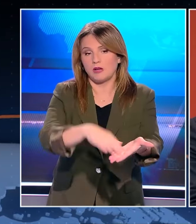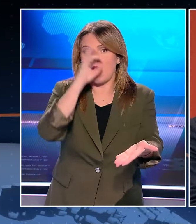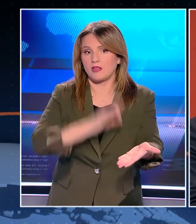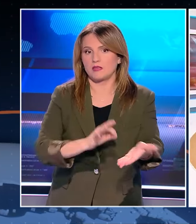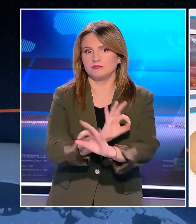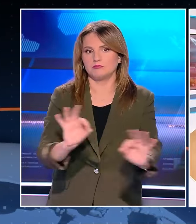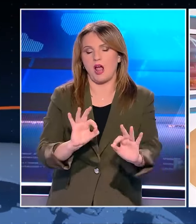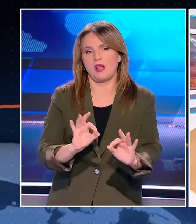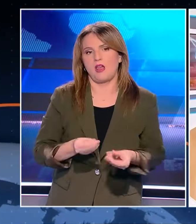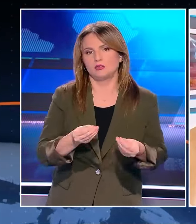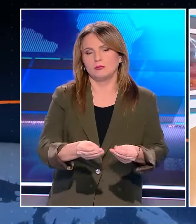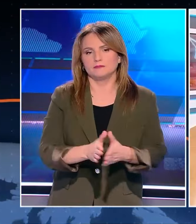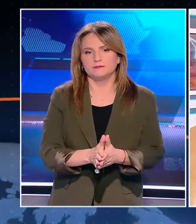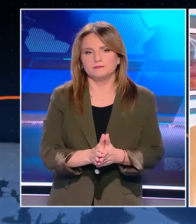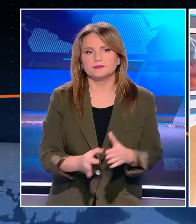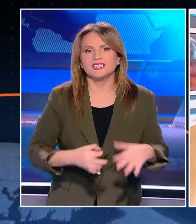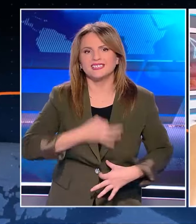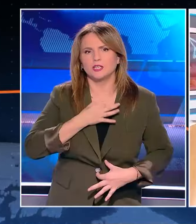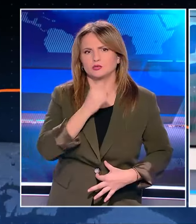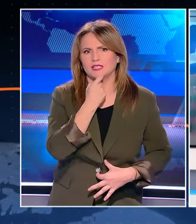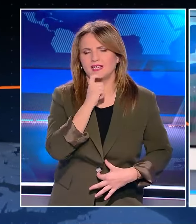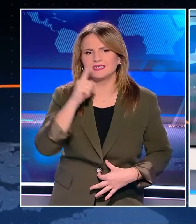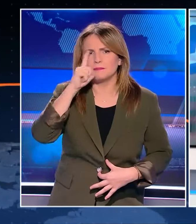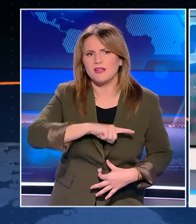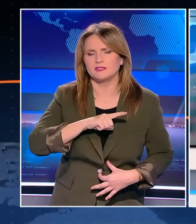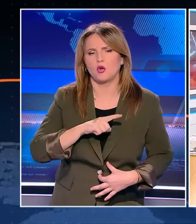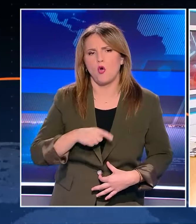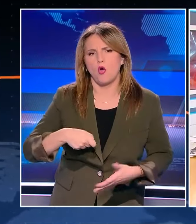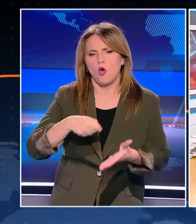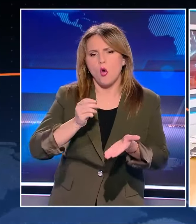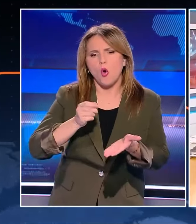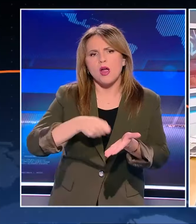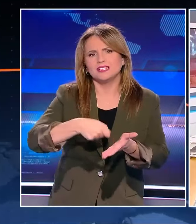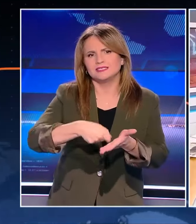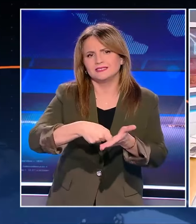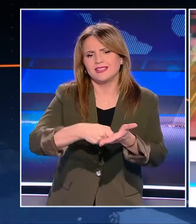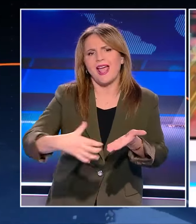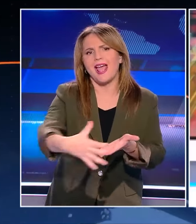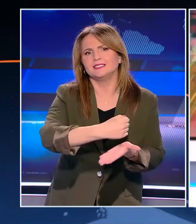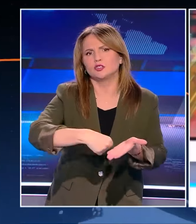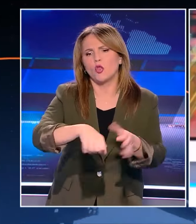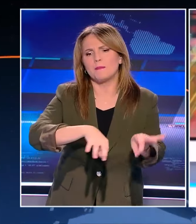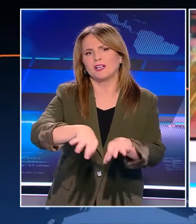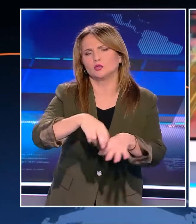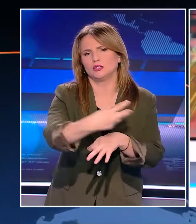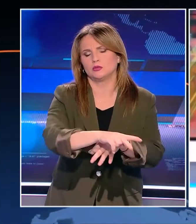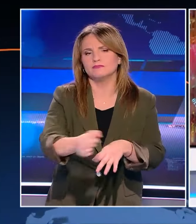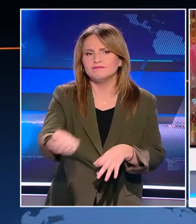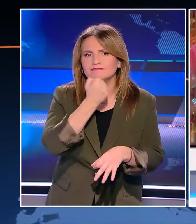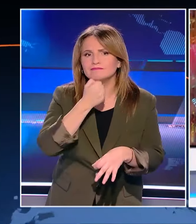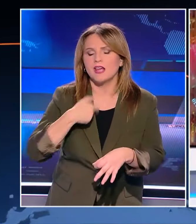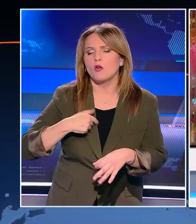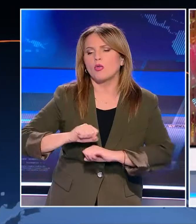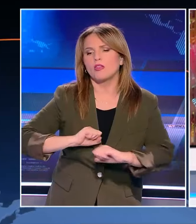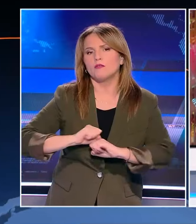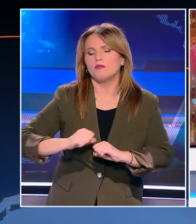κρυστάλλινη Ο κ. Κασελάκης έχει καταθέσει ψευδές ποθενέσχες Δεν θα κινηθεί δικαστικά εναντίον των Σικοφαντών του Χίλιον καλώς να ορίσει